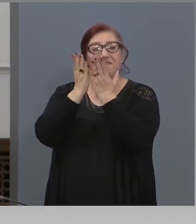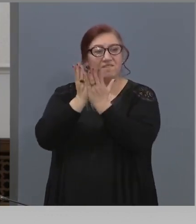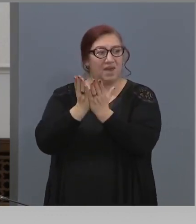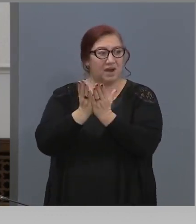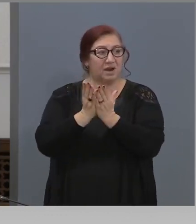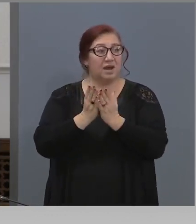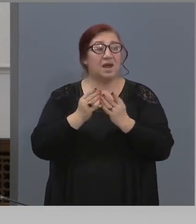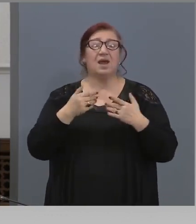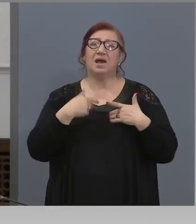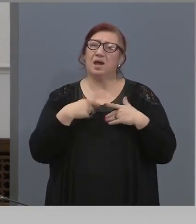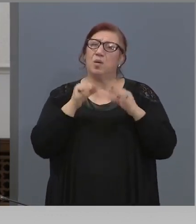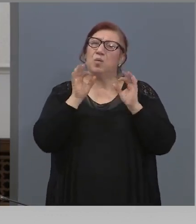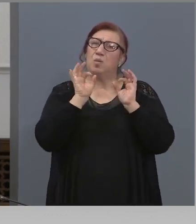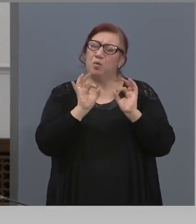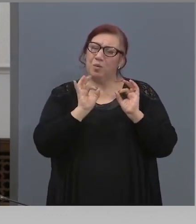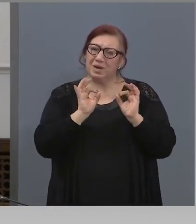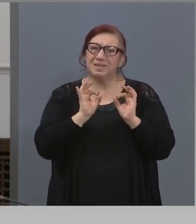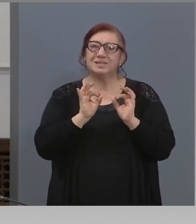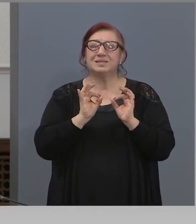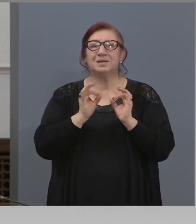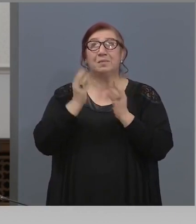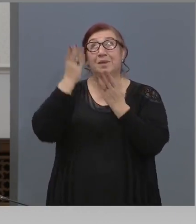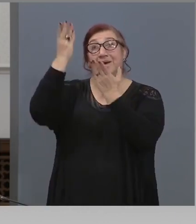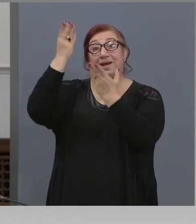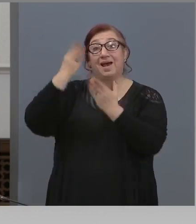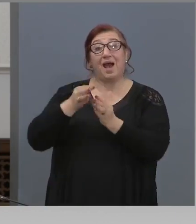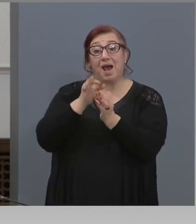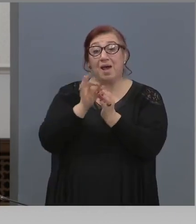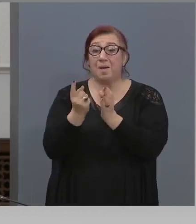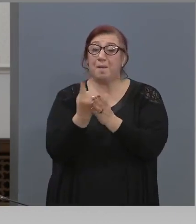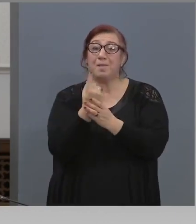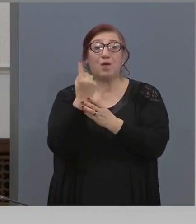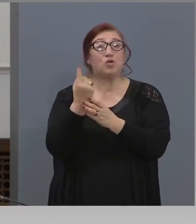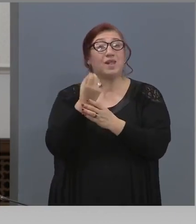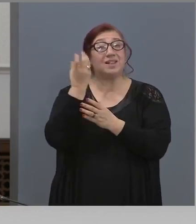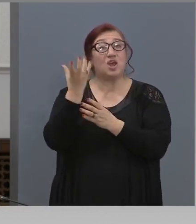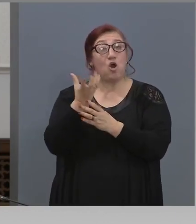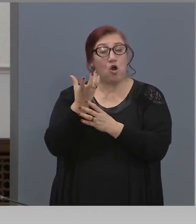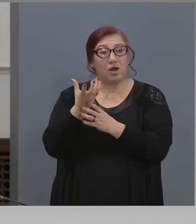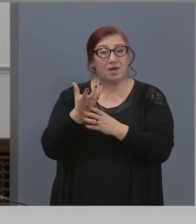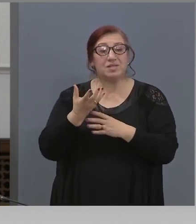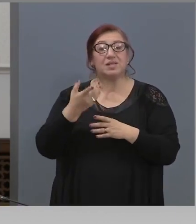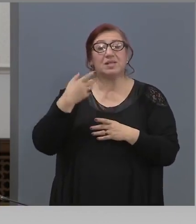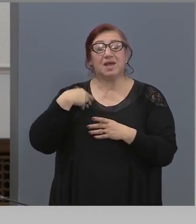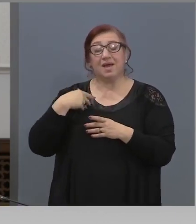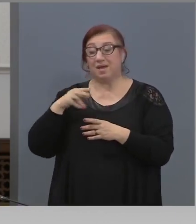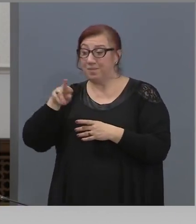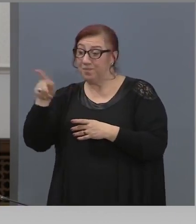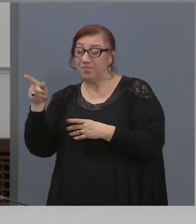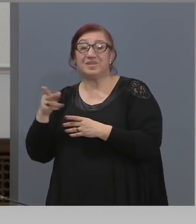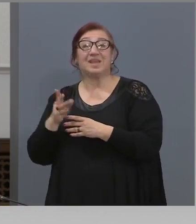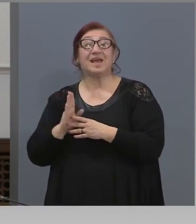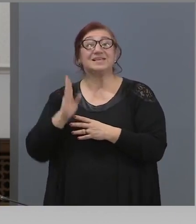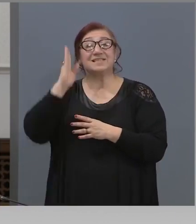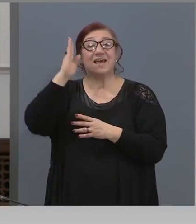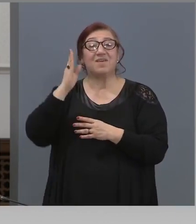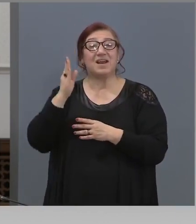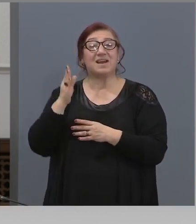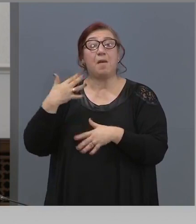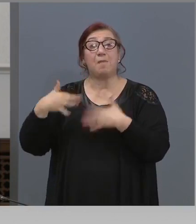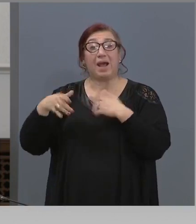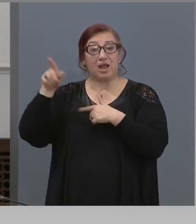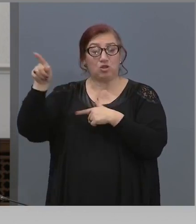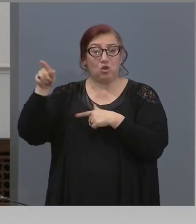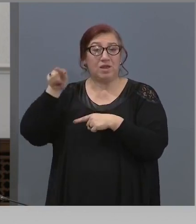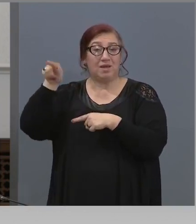и по принципа благодатния огън от България отива към нашите братия в Северна Македония. Сега ще се прави ли някаква